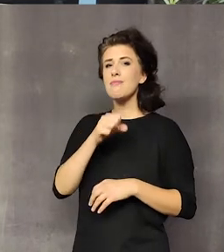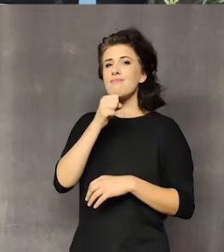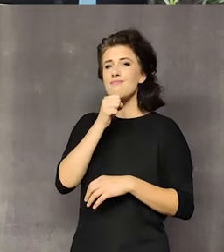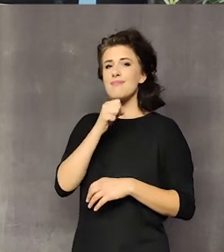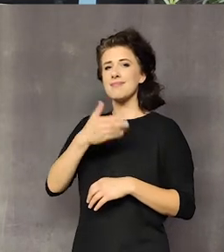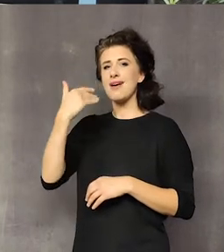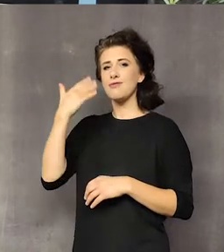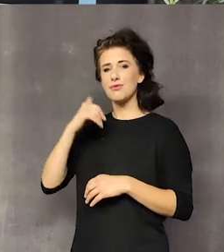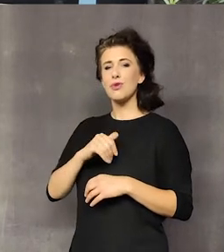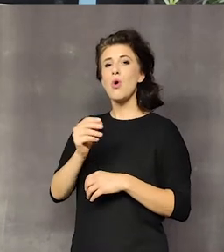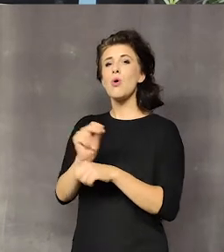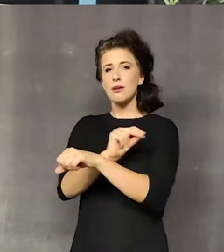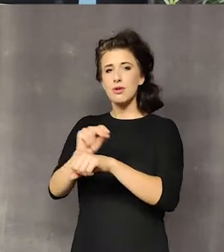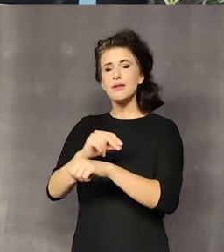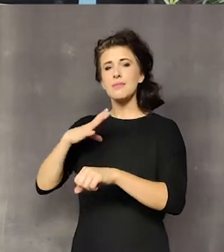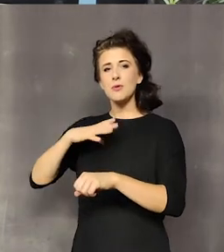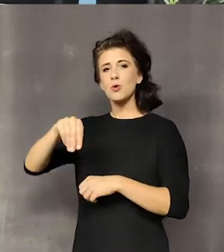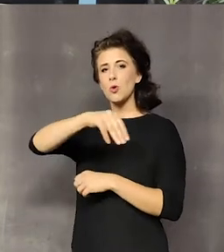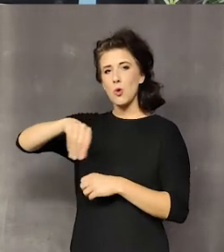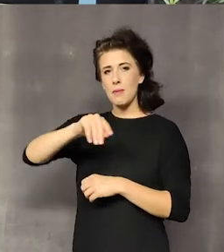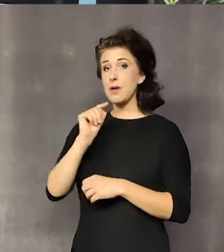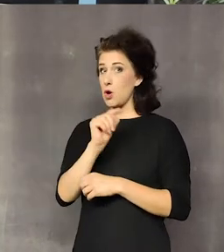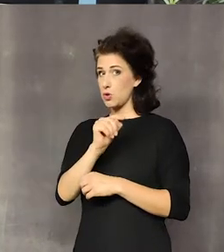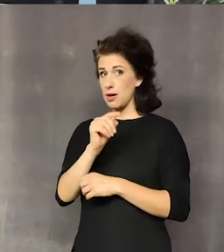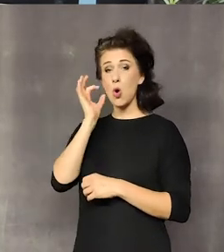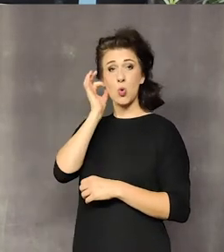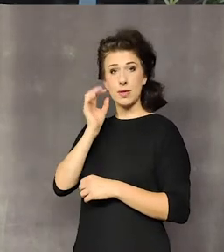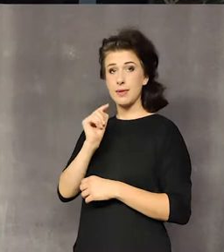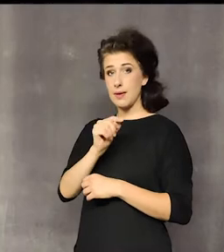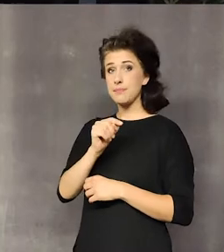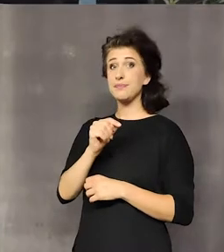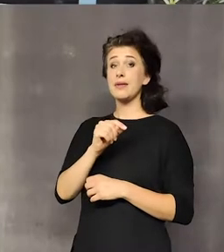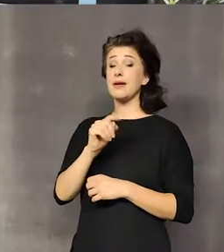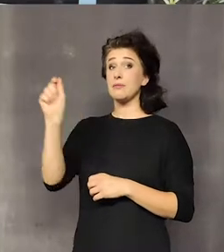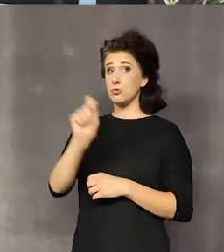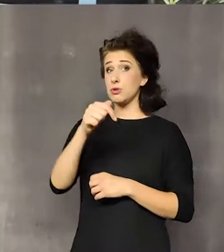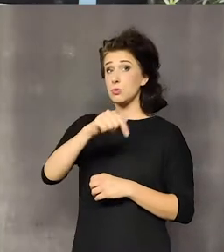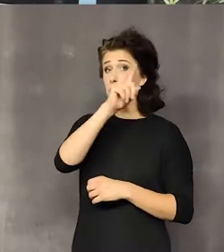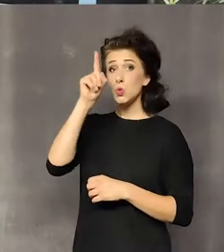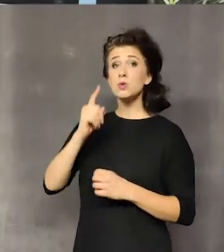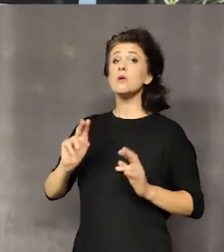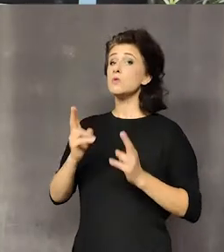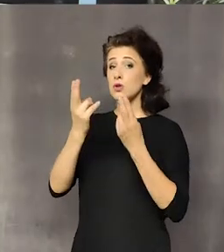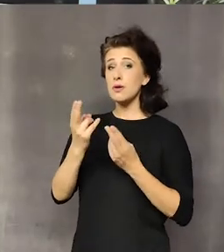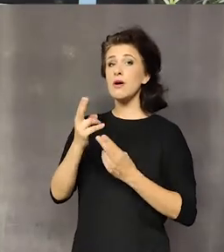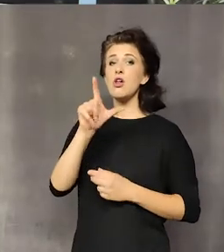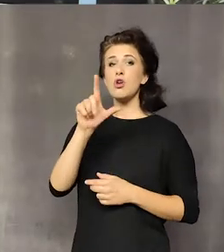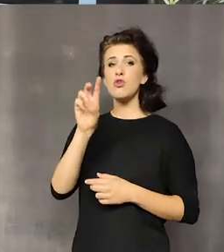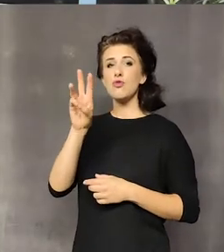Źlicha, która leczyła ziółami i do niej przyjeżdżali ludzie z Lwowa. W tej chwili